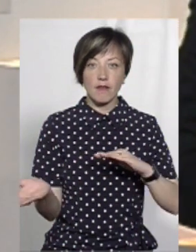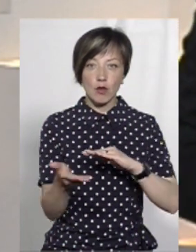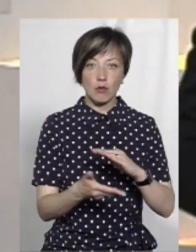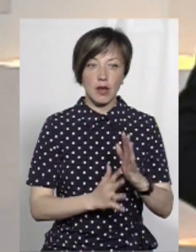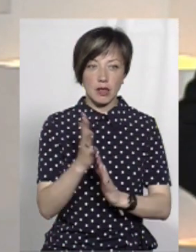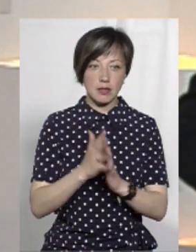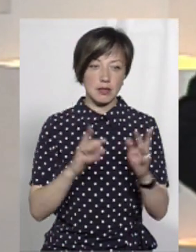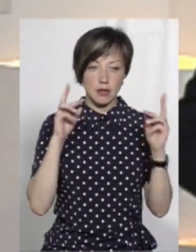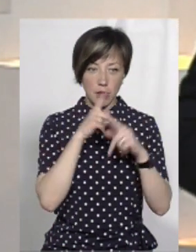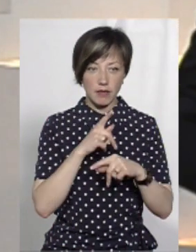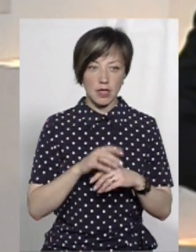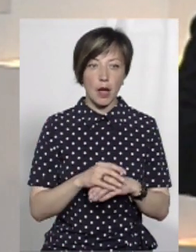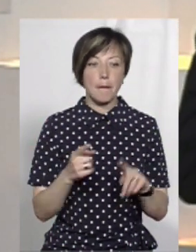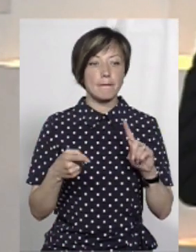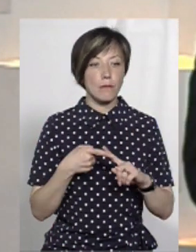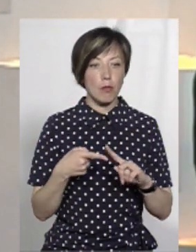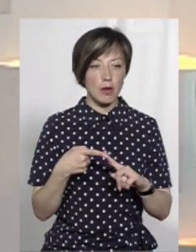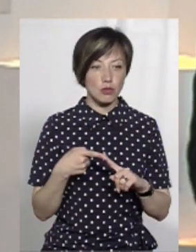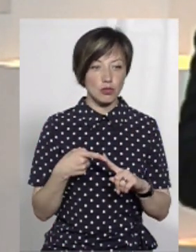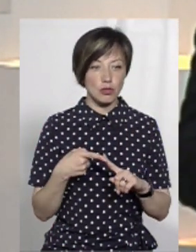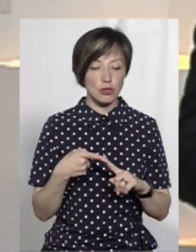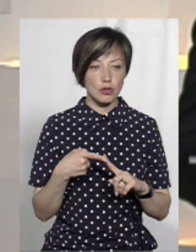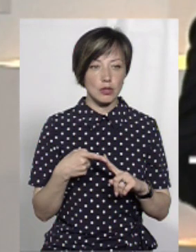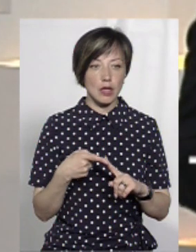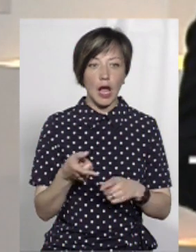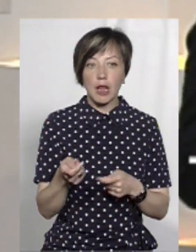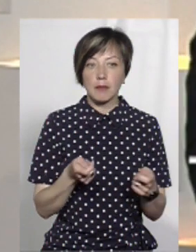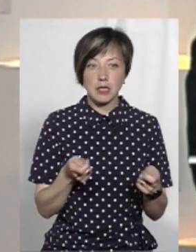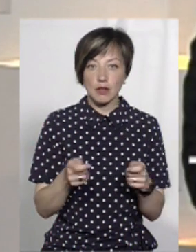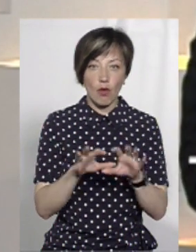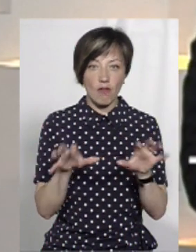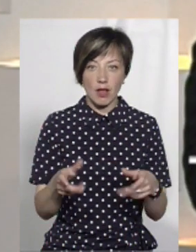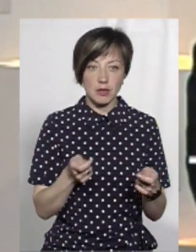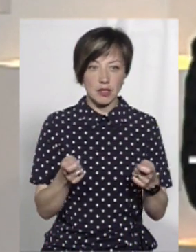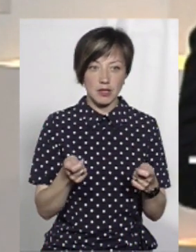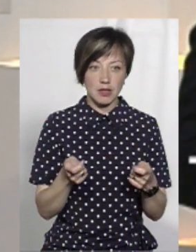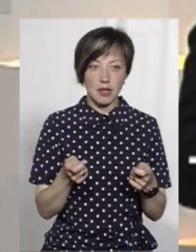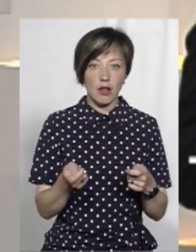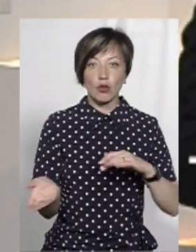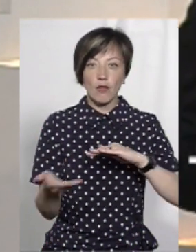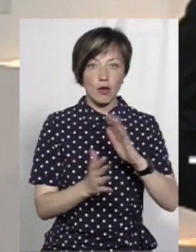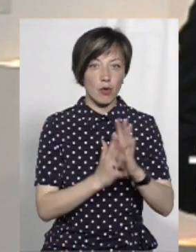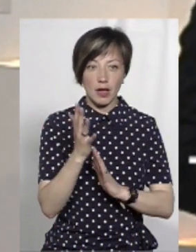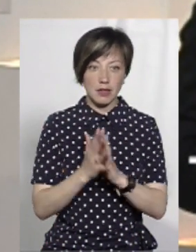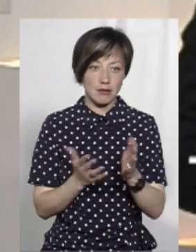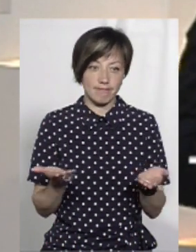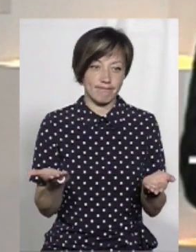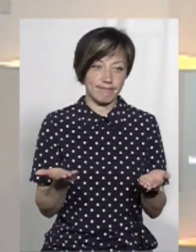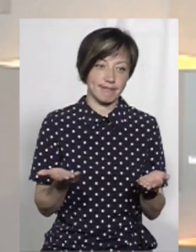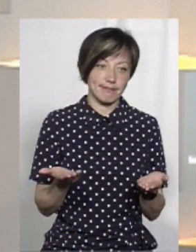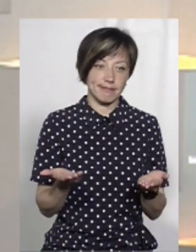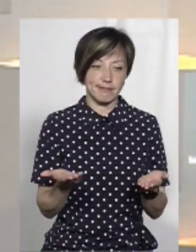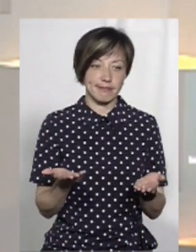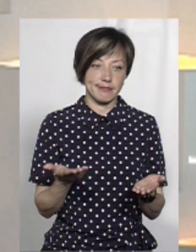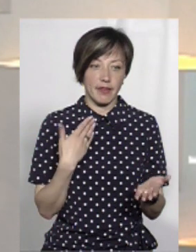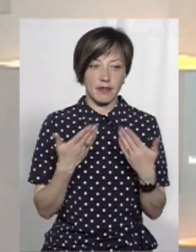лісу, то це неправда. Ну, по-перше, адміністрація, голова адміністрації до вирубку лісу так має, знаєте,